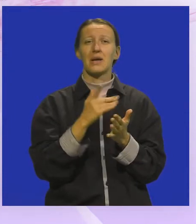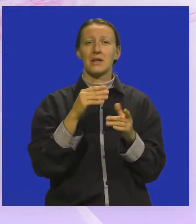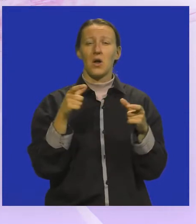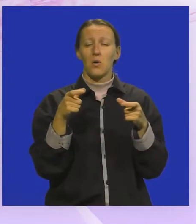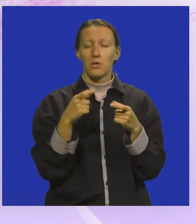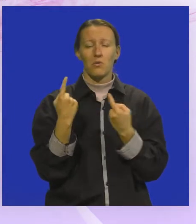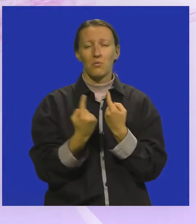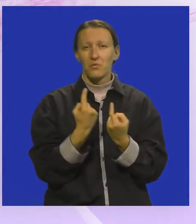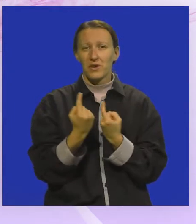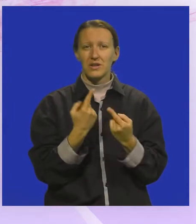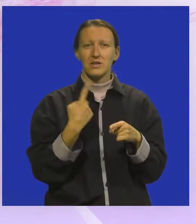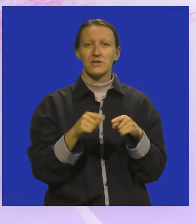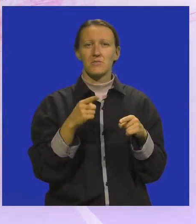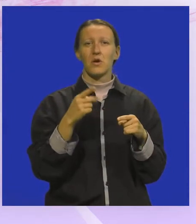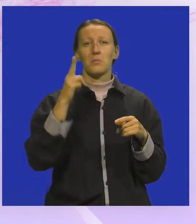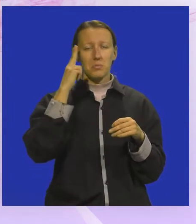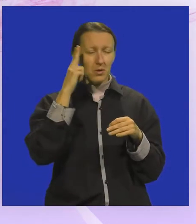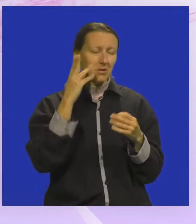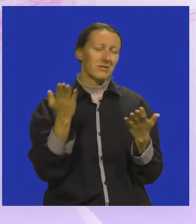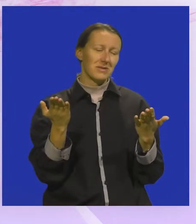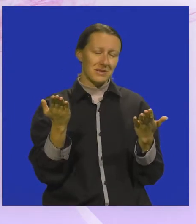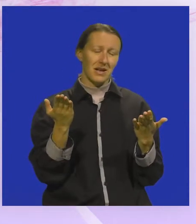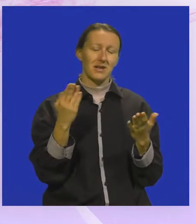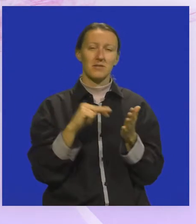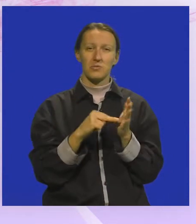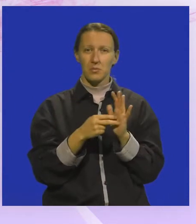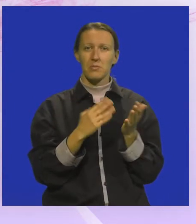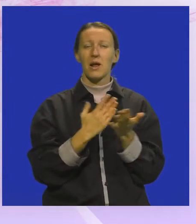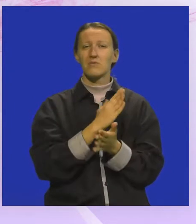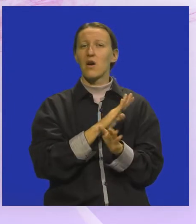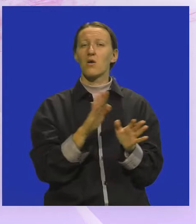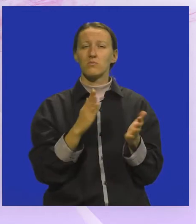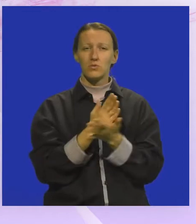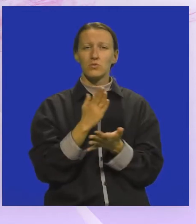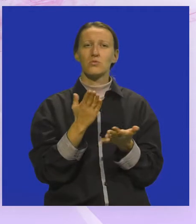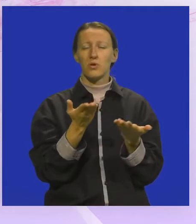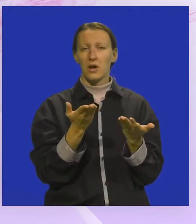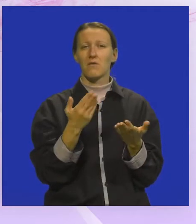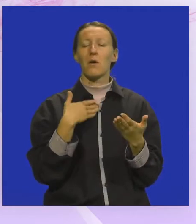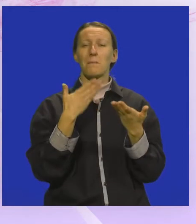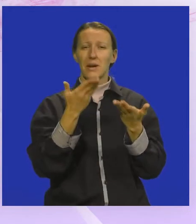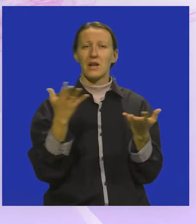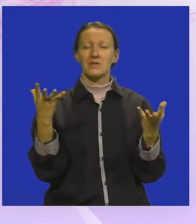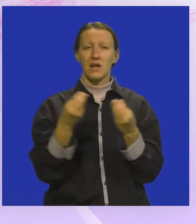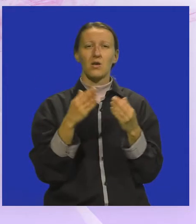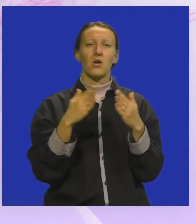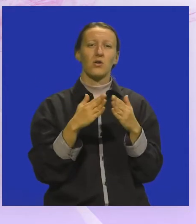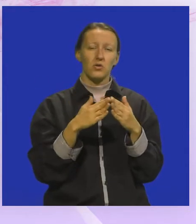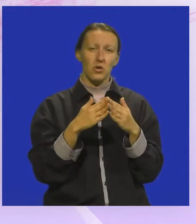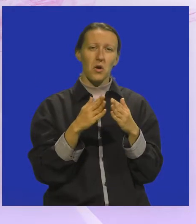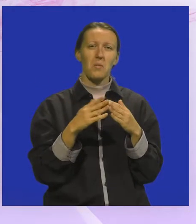ograničenim uvijetima zbog poznatih problema, ali u svakom slučaju predlažujem da se skupa doma